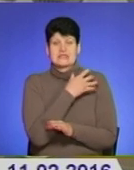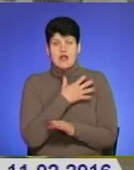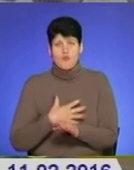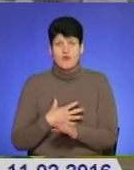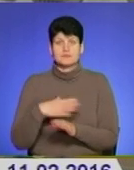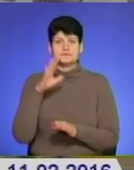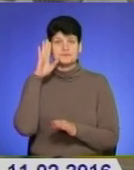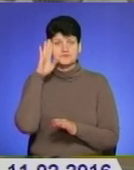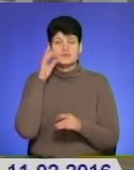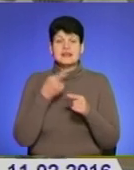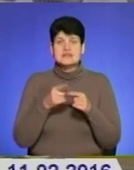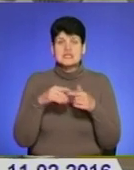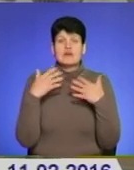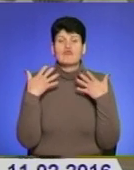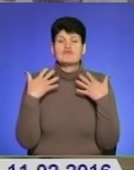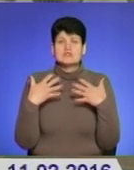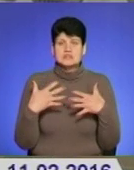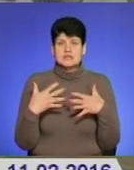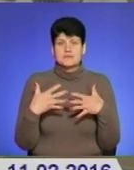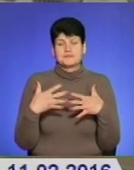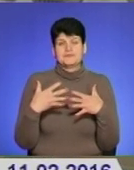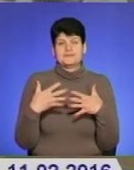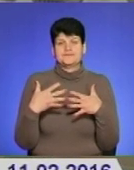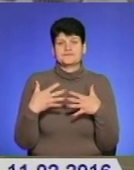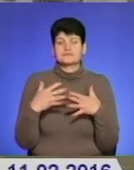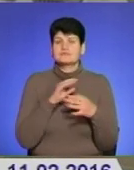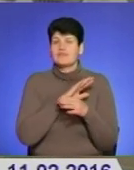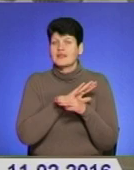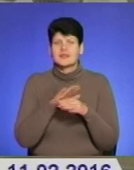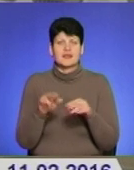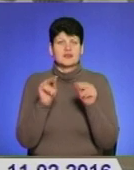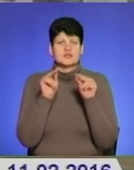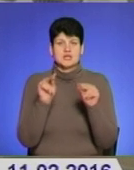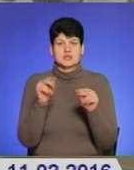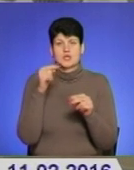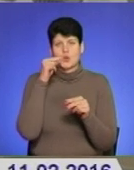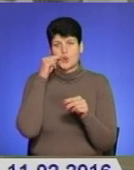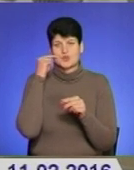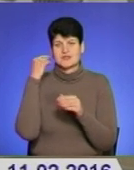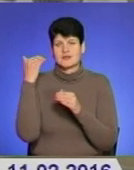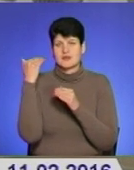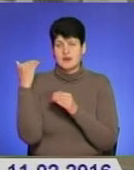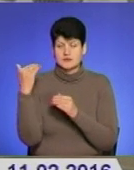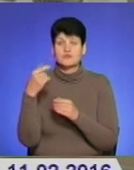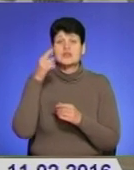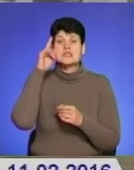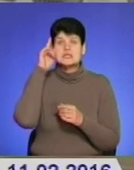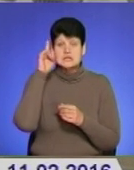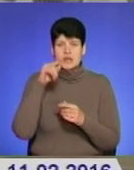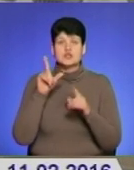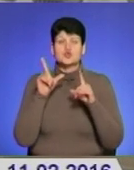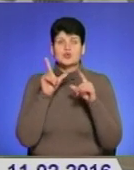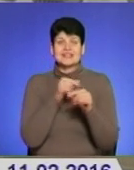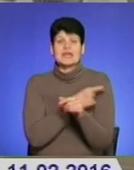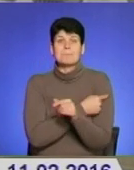Це вже підступність російського так називаємого брата, що вони знали, що їде медична